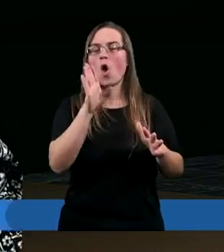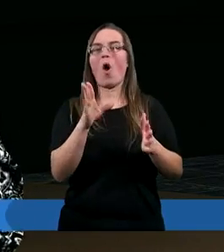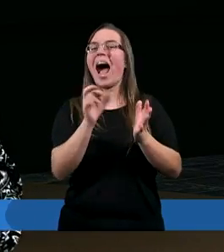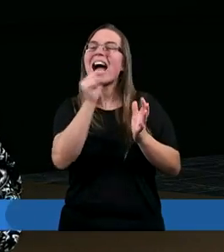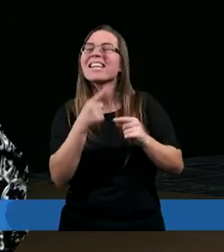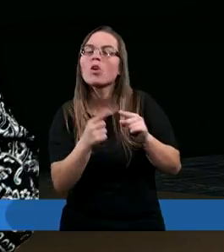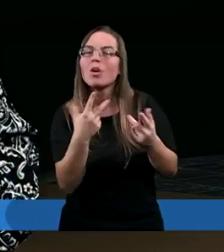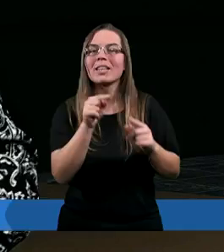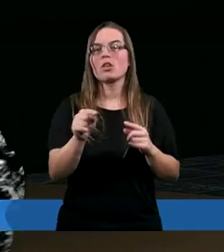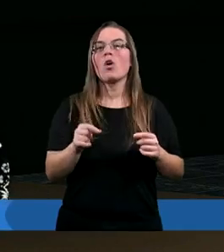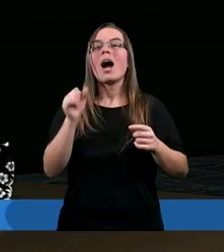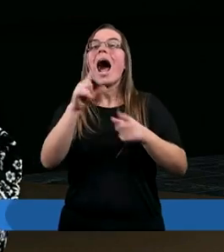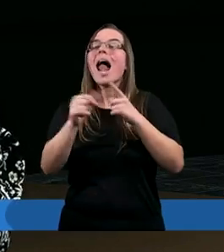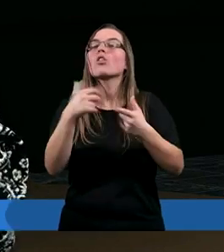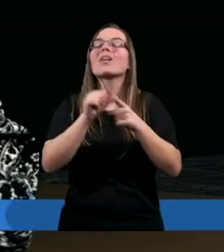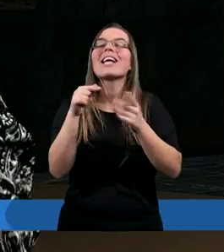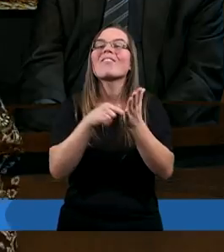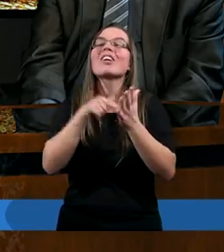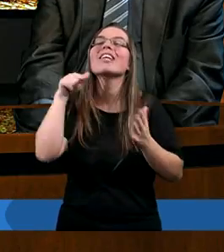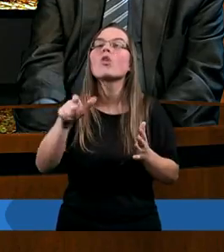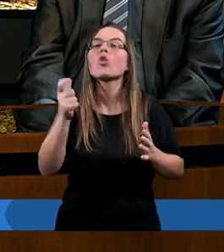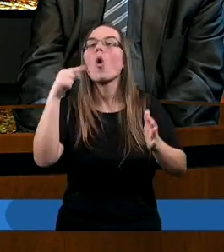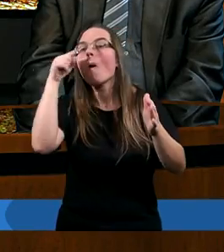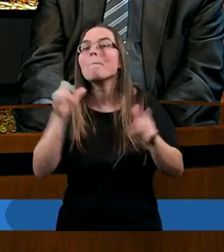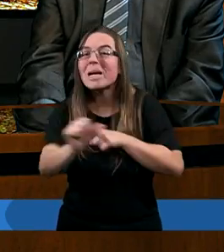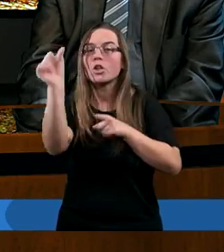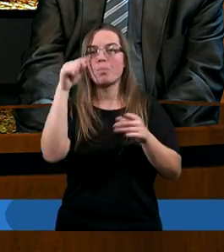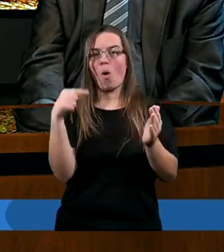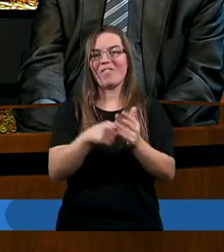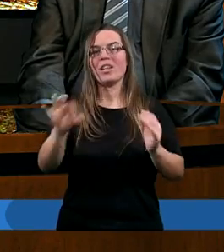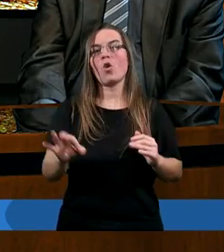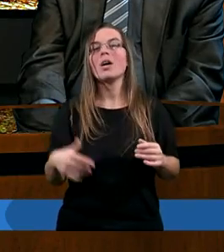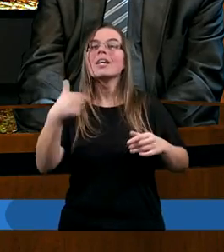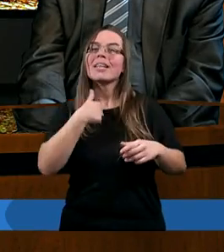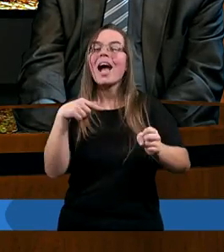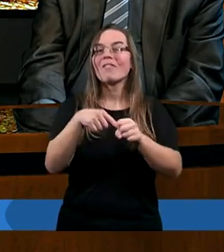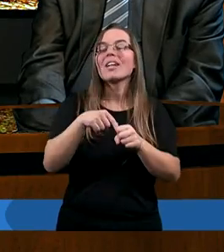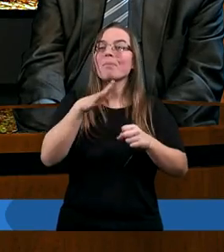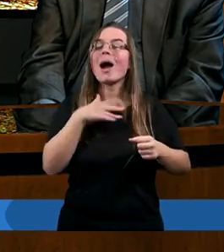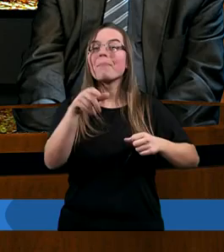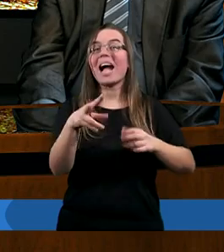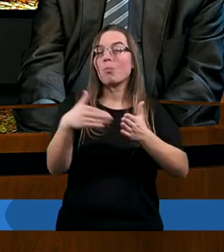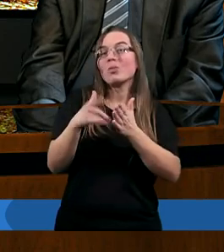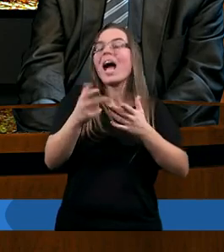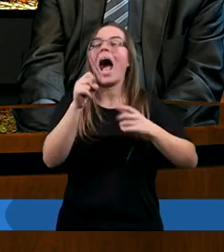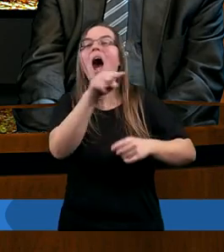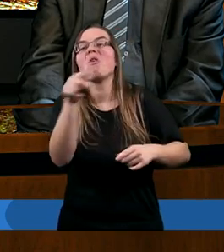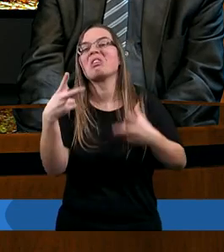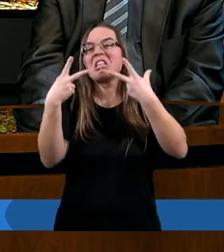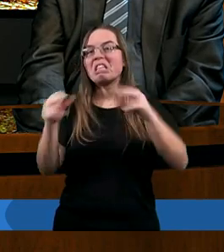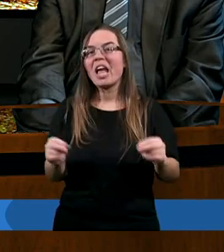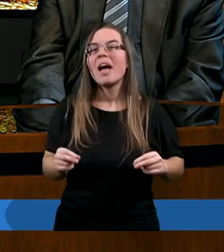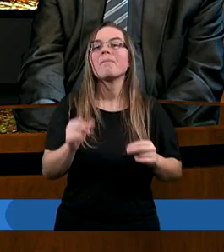Ale nie ma się tego właśnie, co powinno być, nie? No, więc Job miał to, co trzeba, a oni nie. Czyli Job był